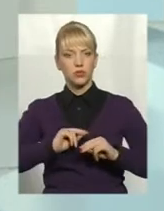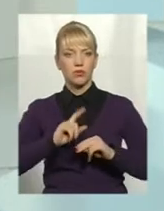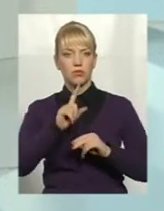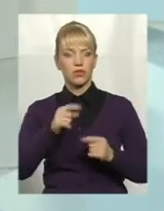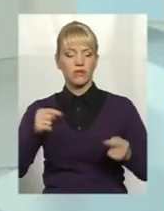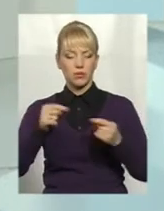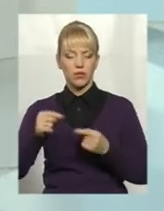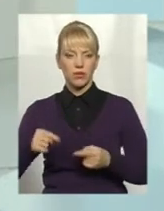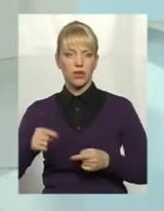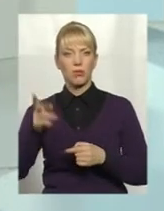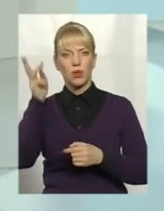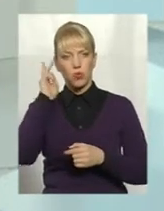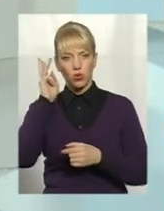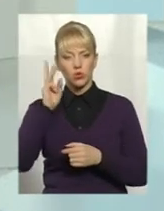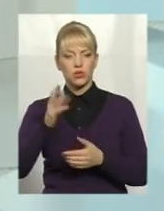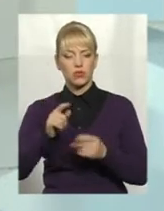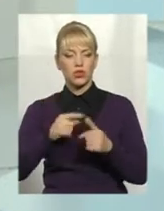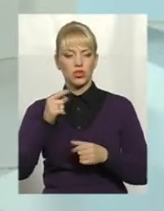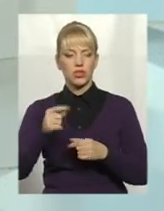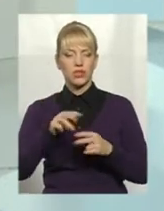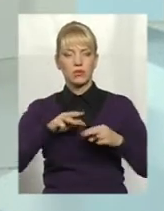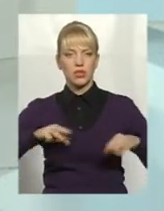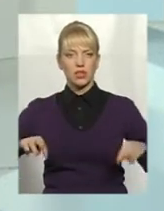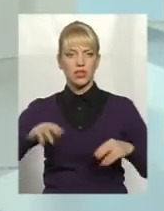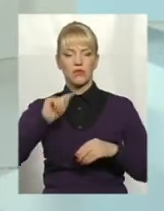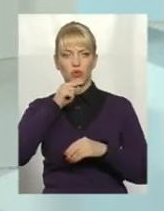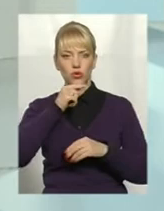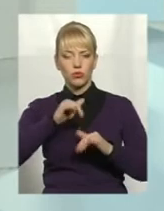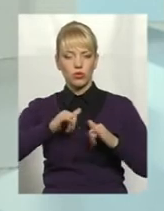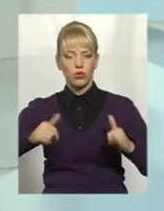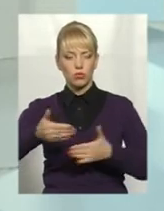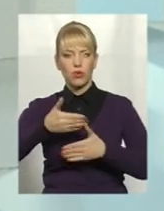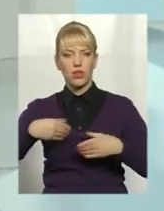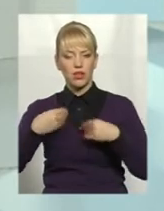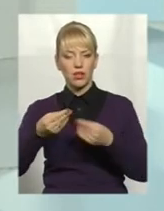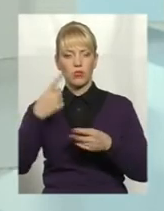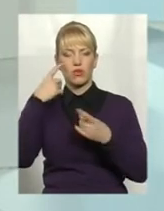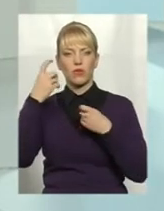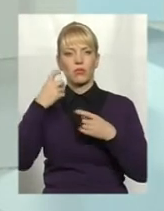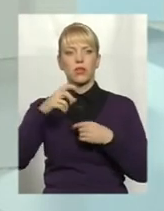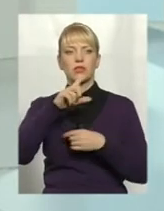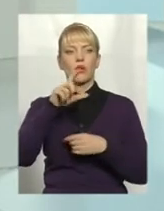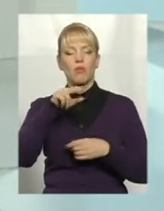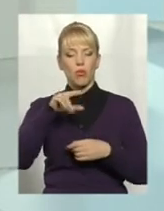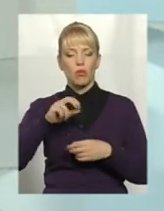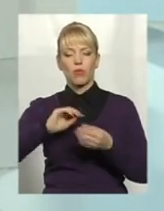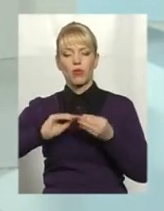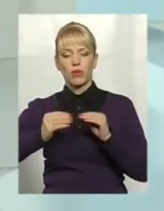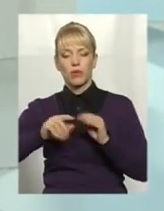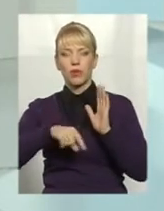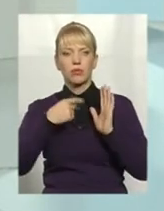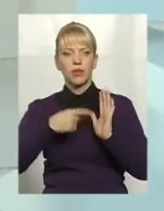посольствами. Через Міністерство економічного розвитку ми надаємо інформацію по проблемних питаннях наших